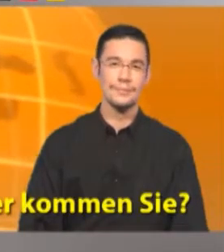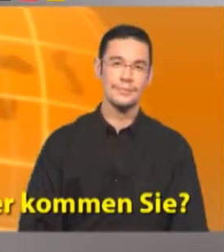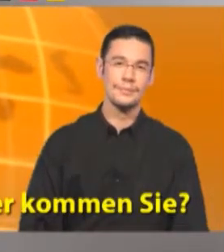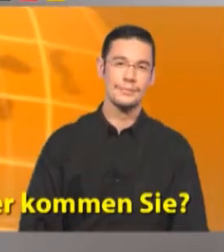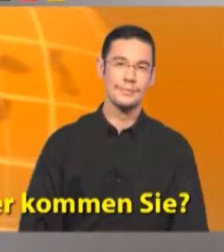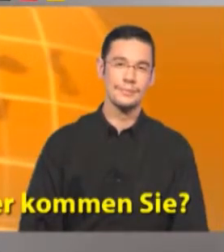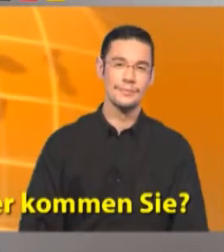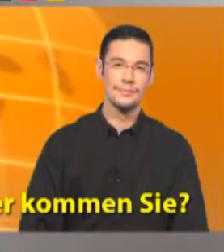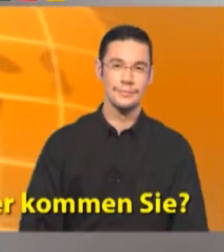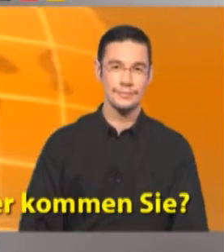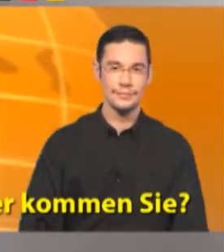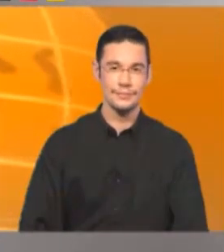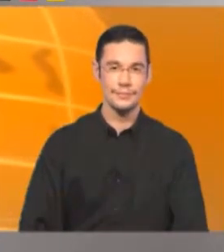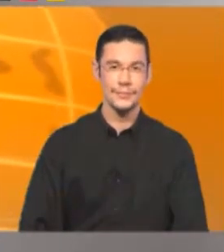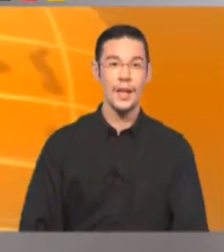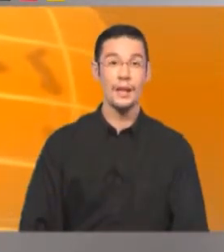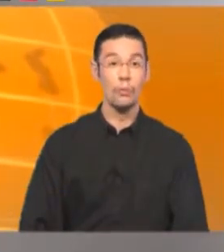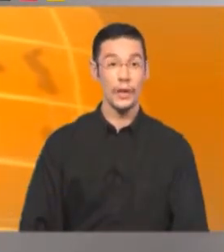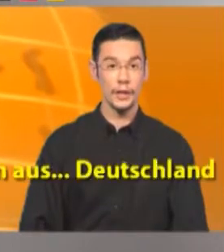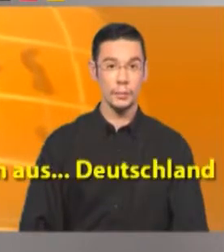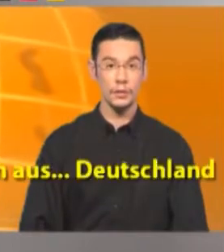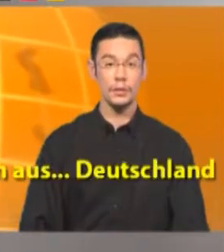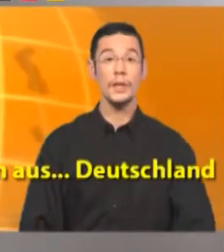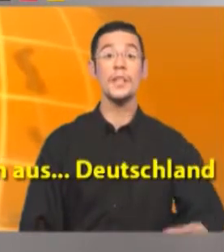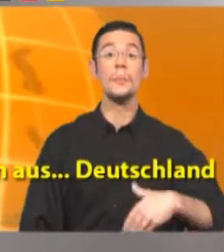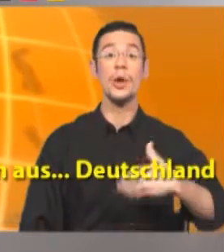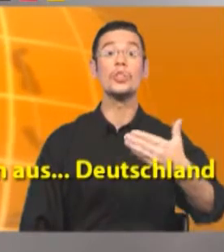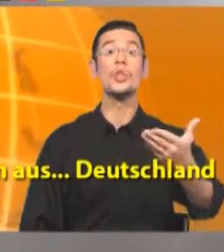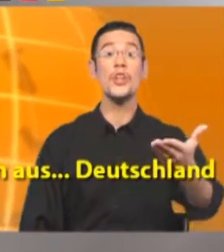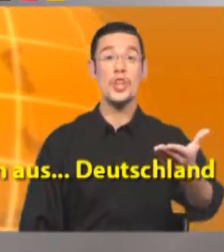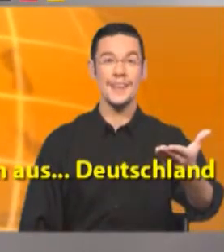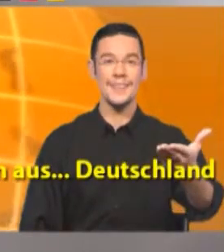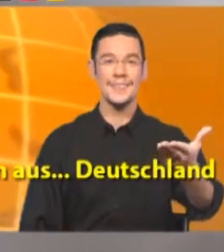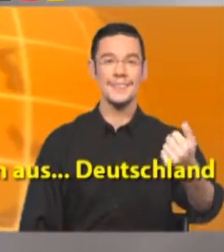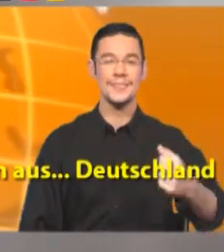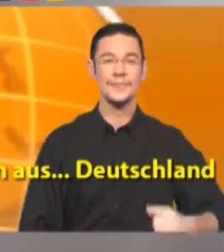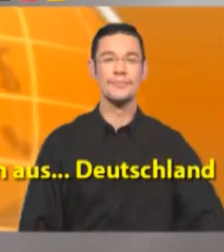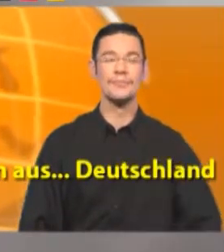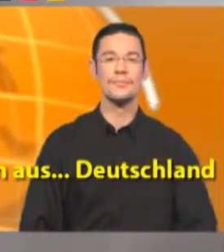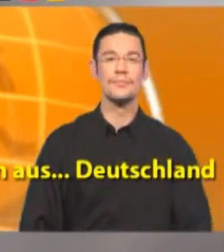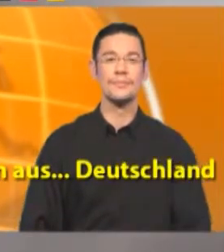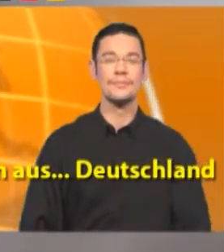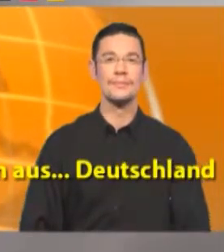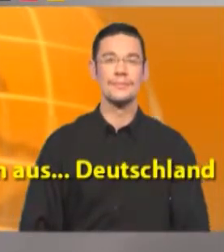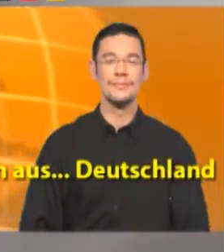Di dove è lei? Woher ich bin? Ich bin aus Deutschland. Vengo